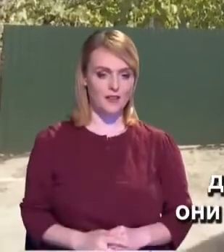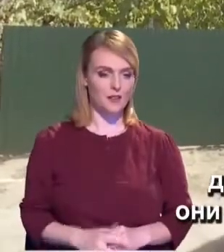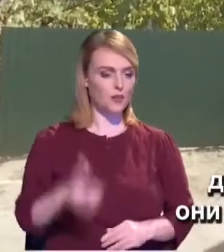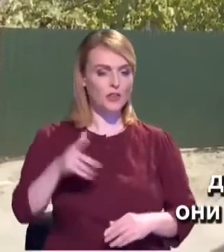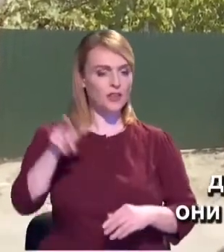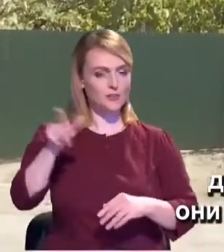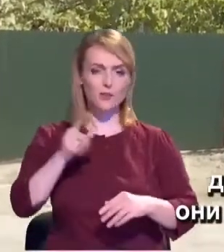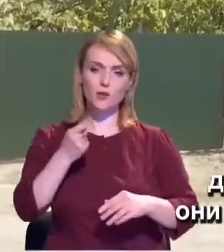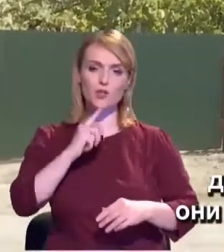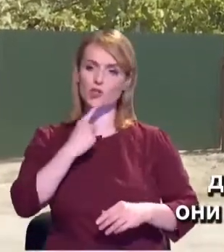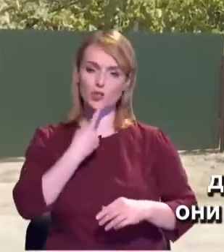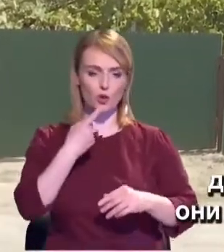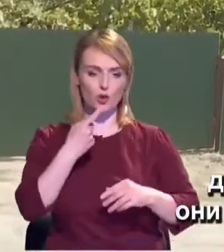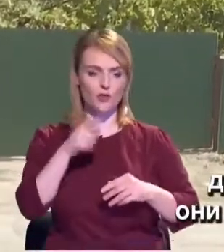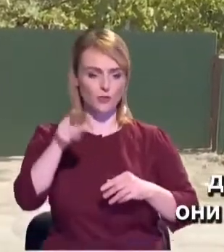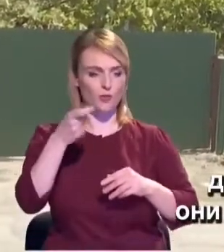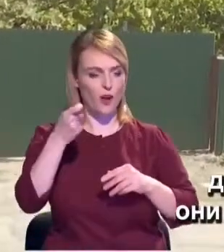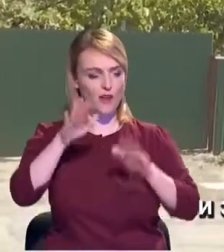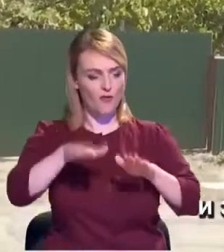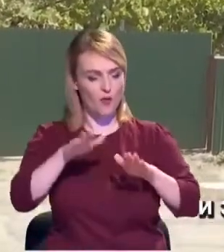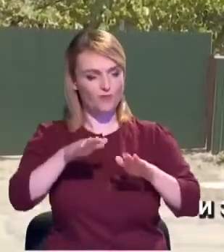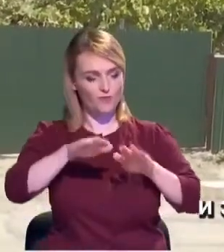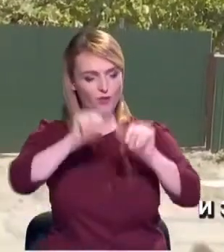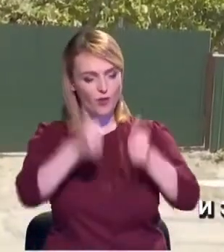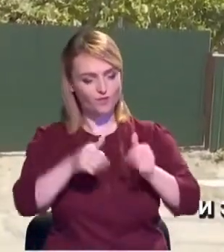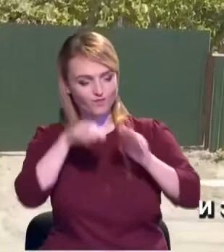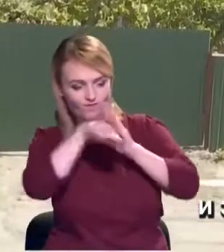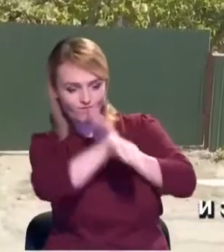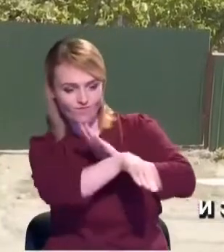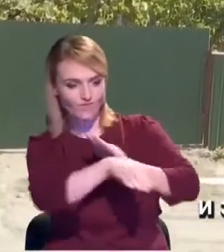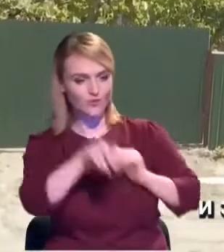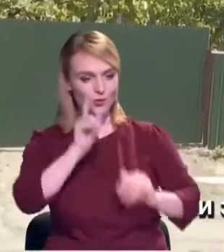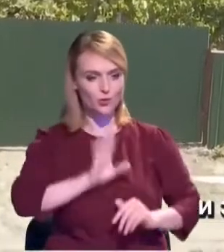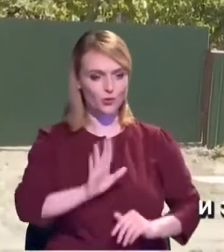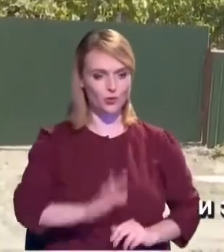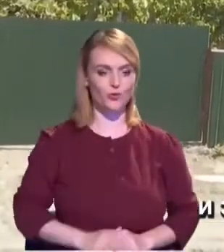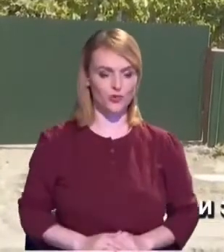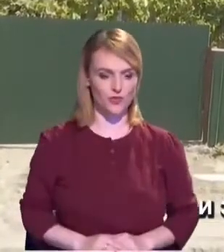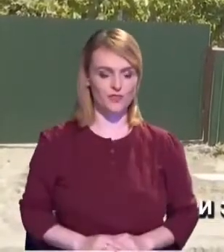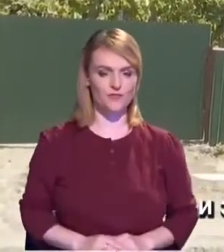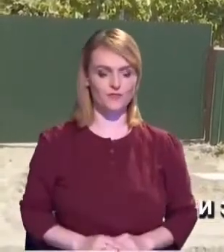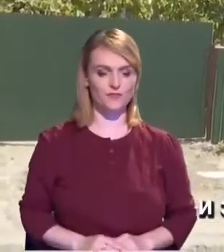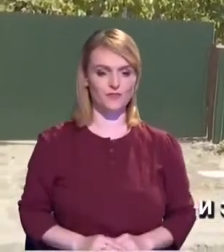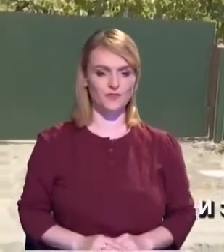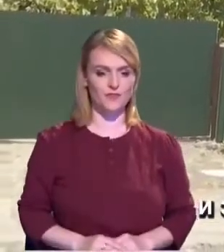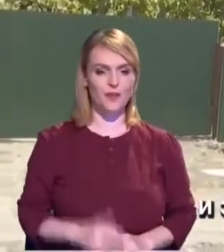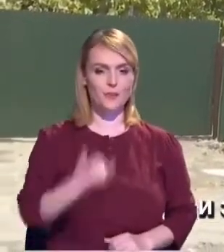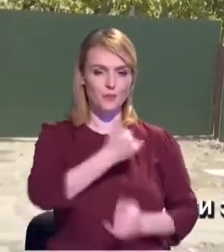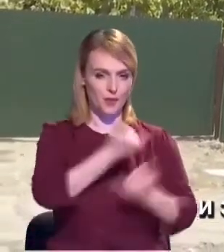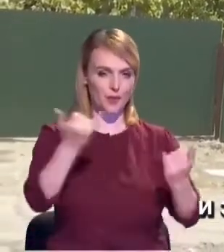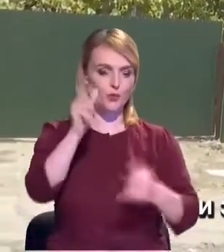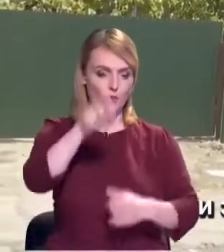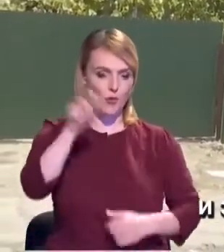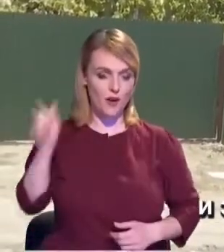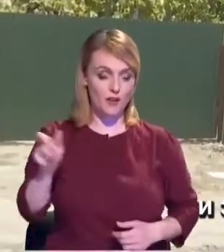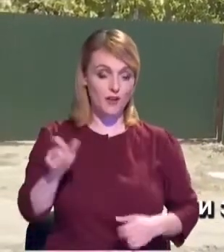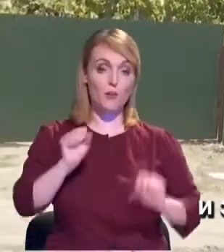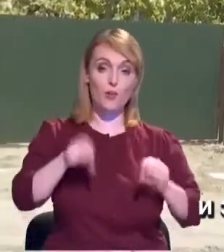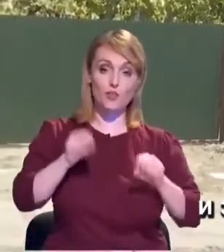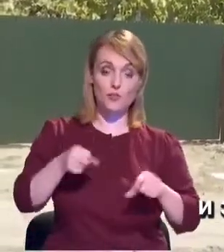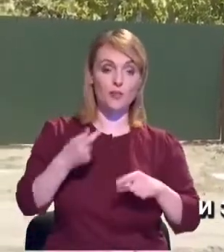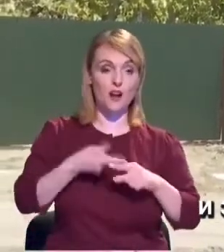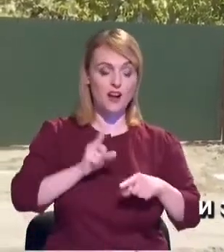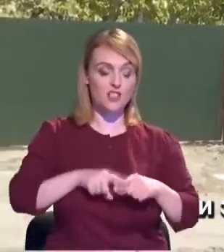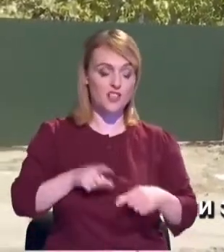sistemului de canalizare. Și astea sunt niște incomodități pentru cetățeni, posibil că asta și